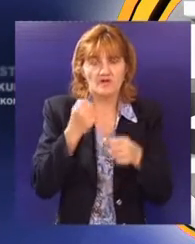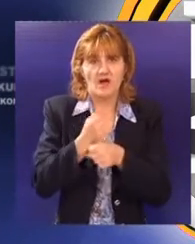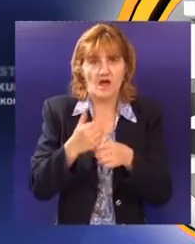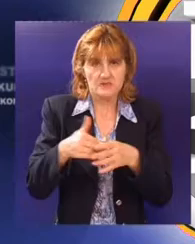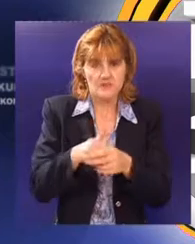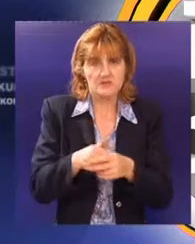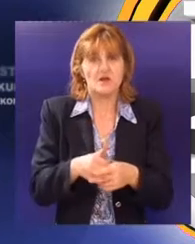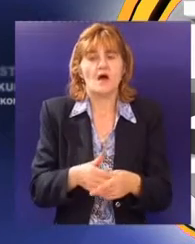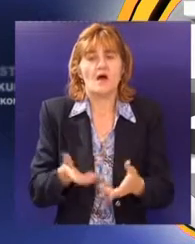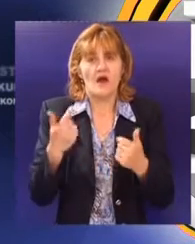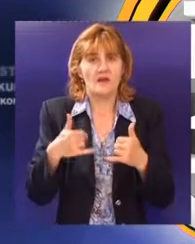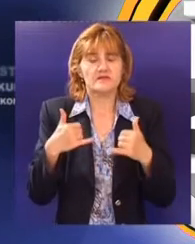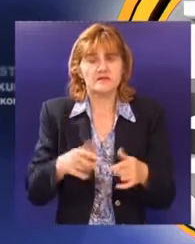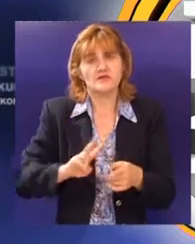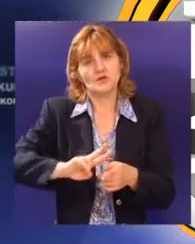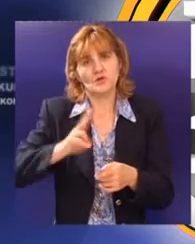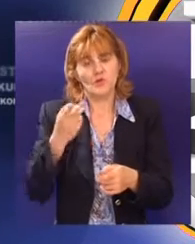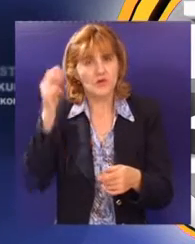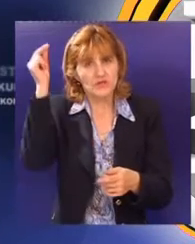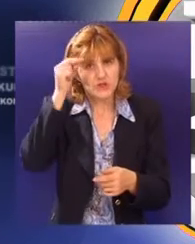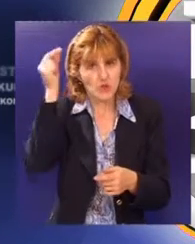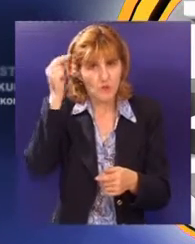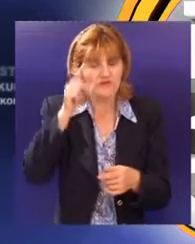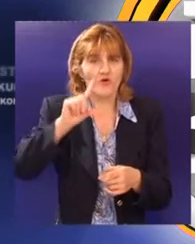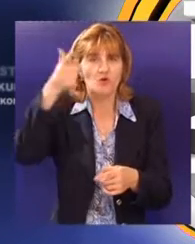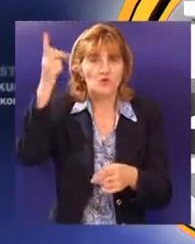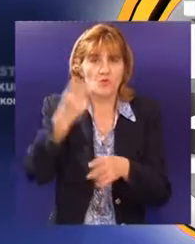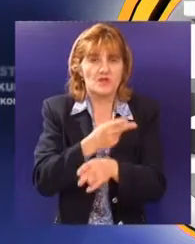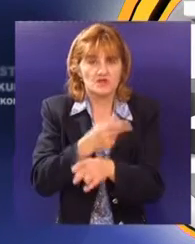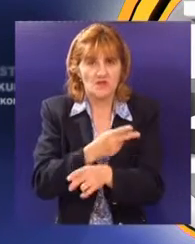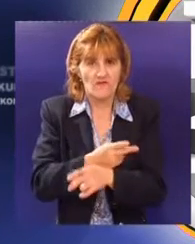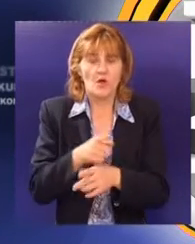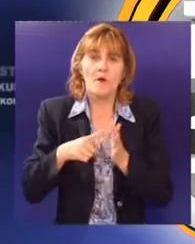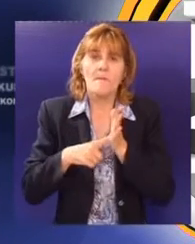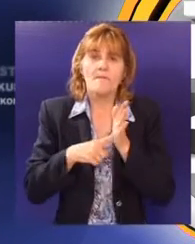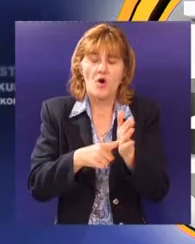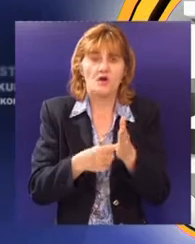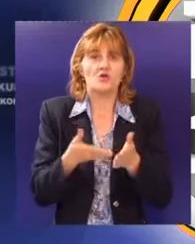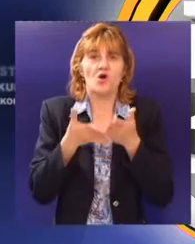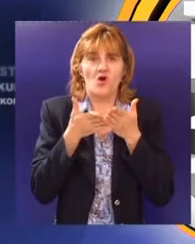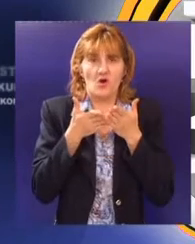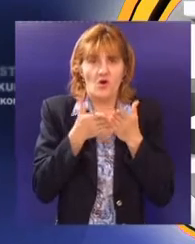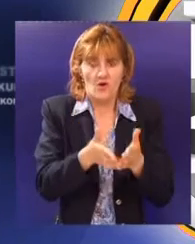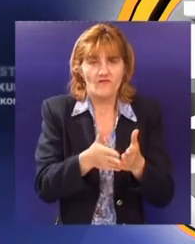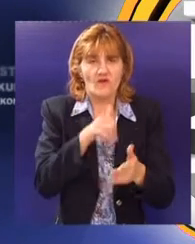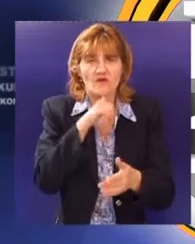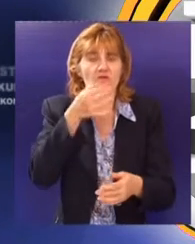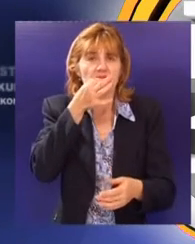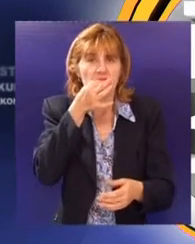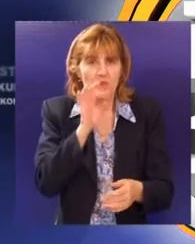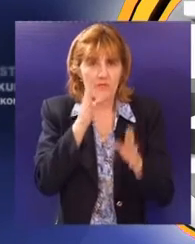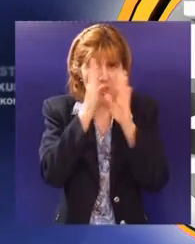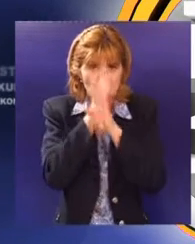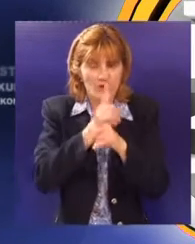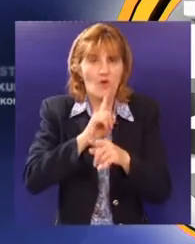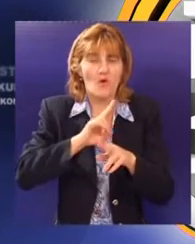odnose. Imajući u vidu da je iskustvo visoko razvijenih zemalja Evropske unije pokazalo da je upravo najdeletvornija onaj